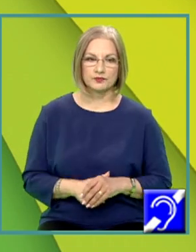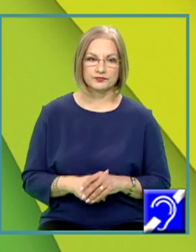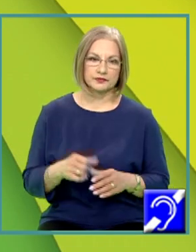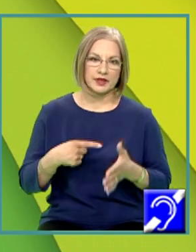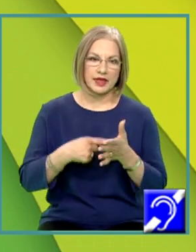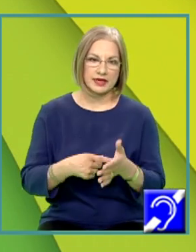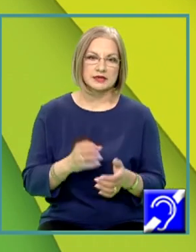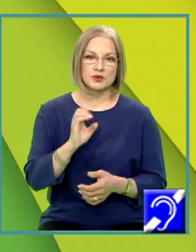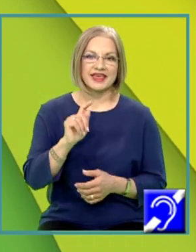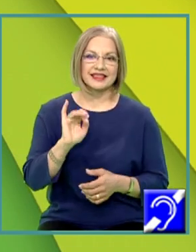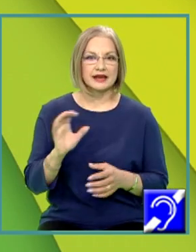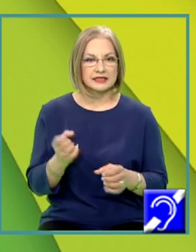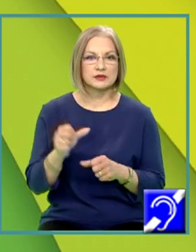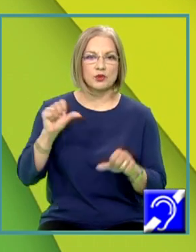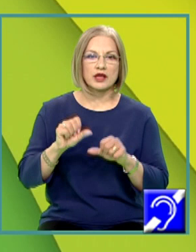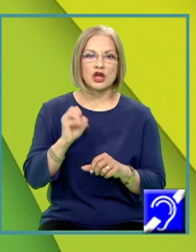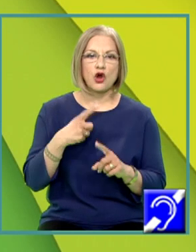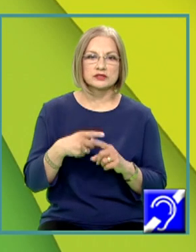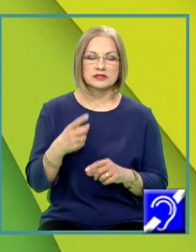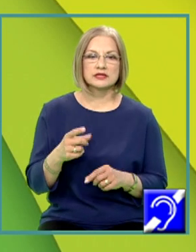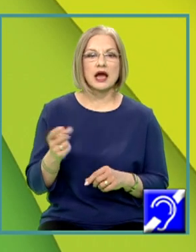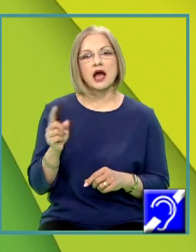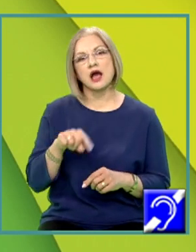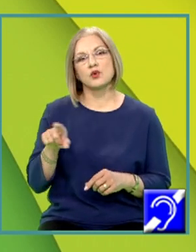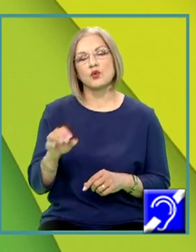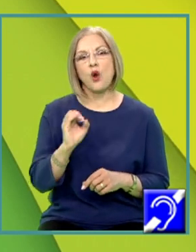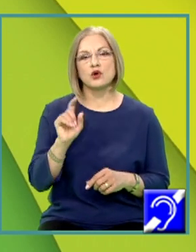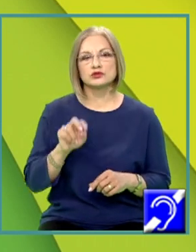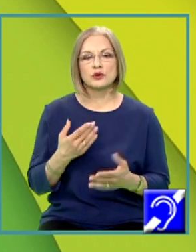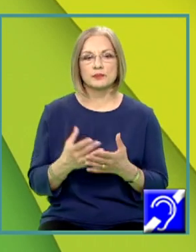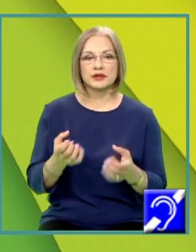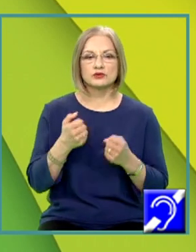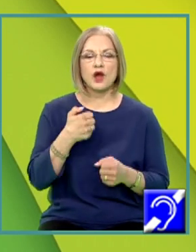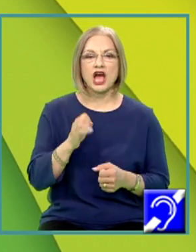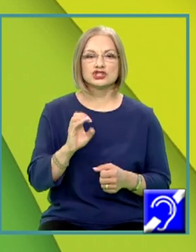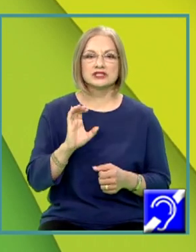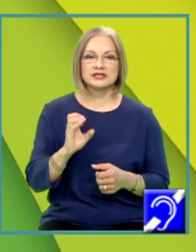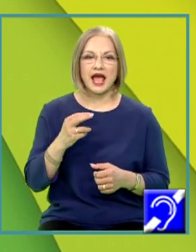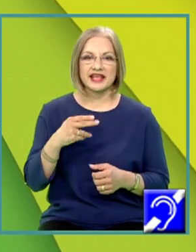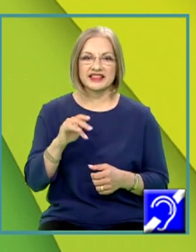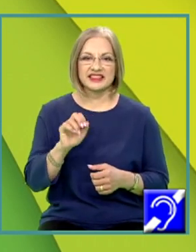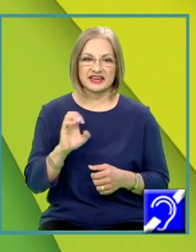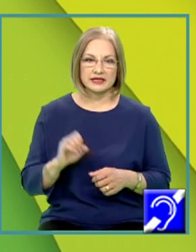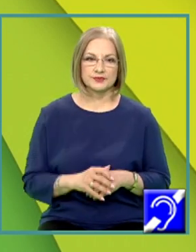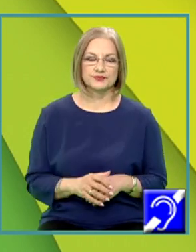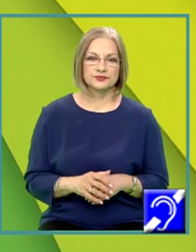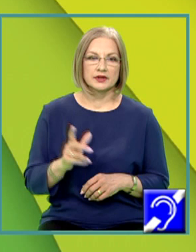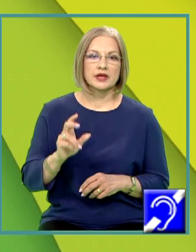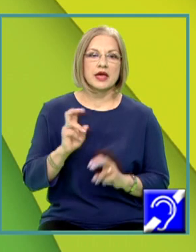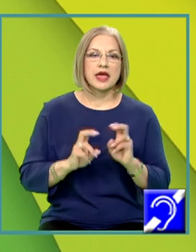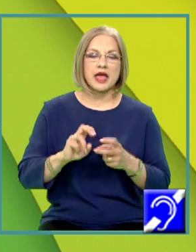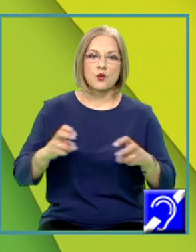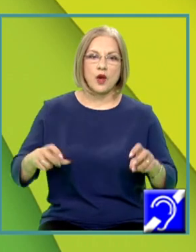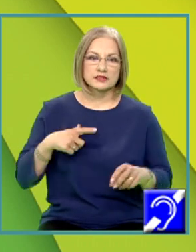etena se poate oxida cu ozon pentru obținerea acetaldehidei. Ecuația termochimică a reacției care are